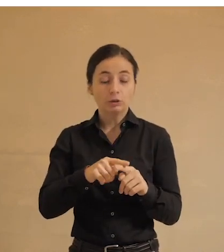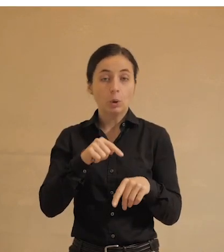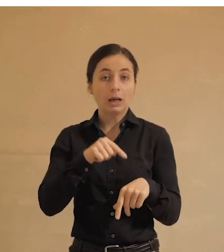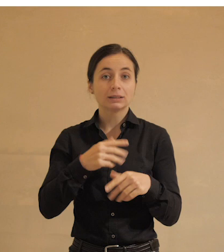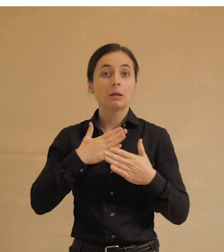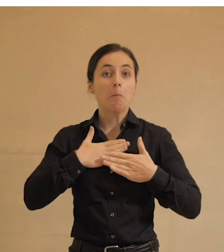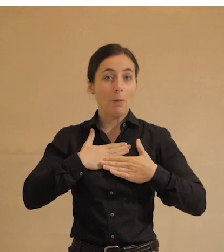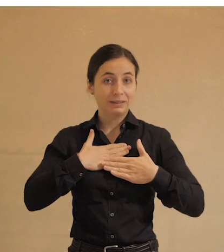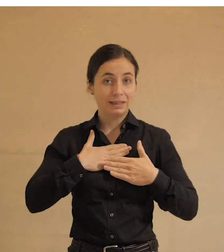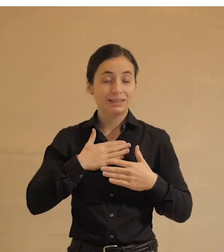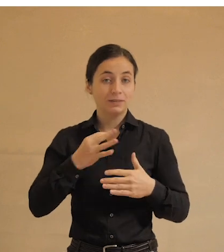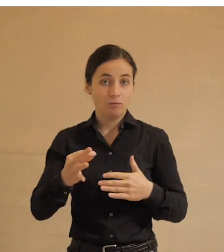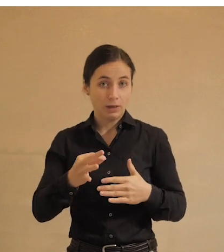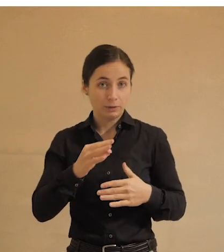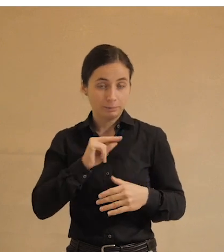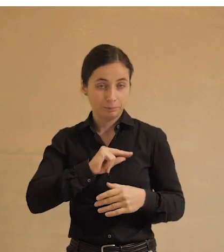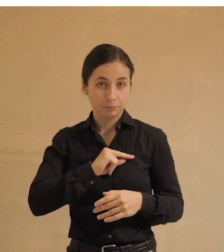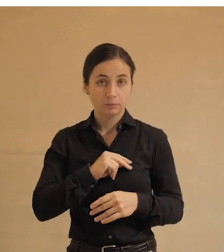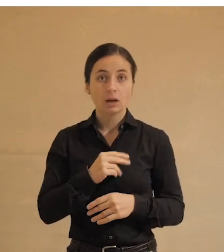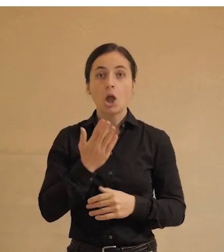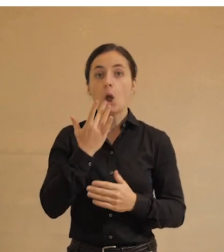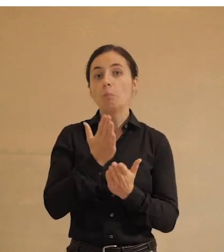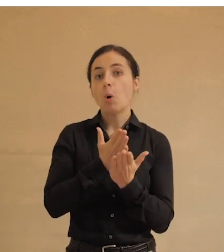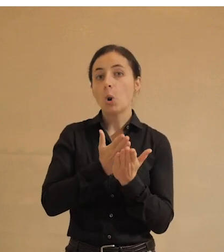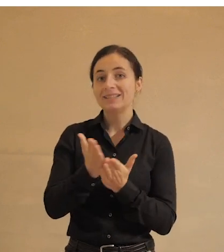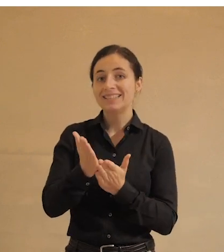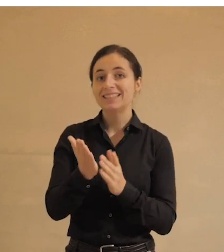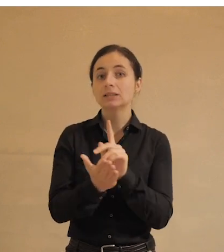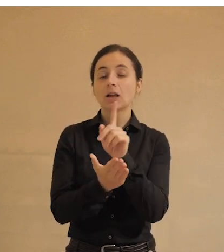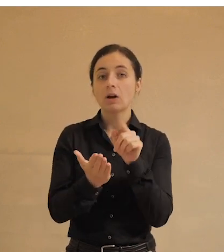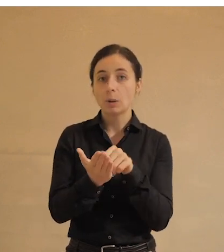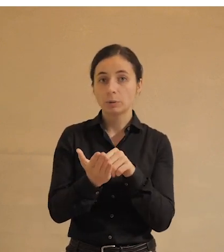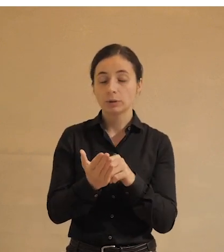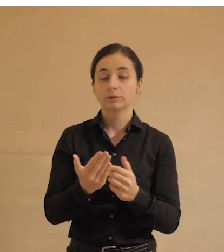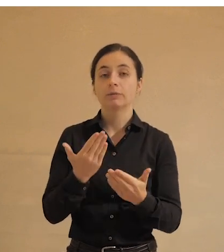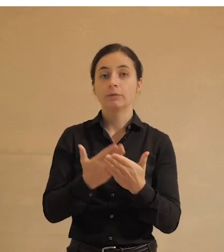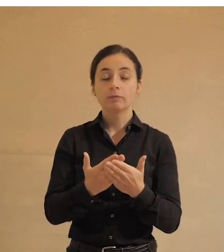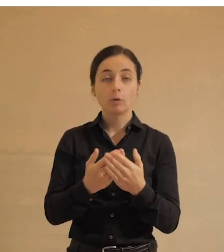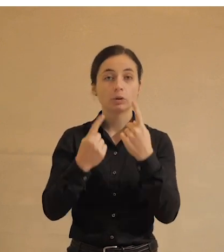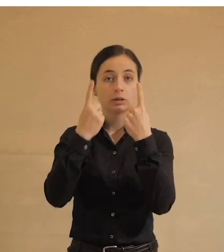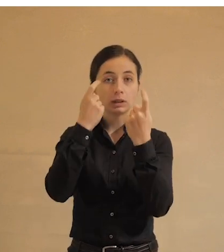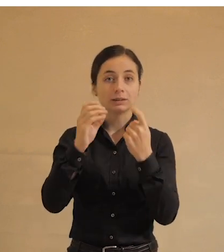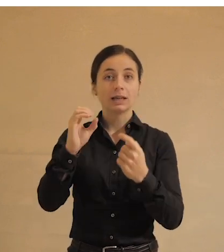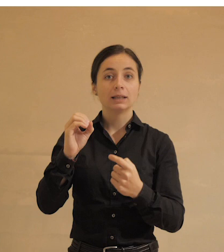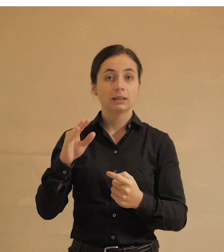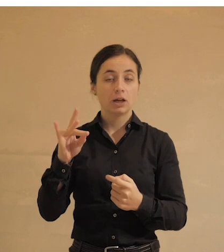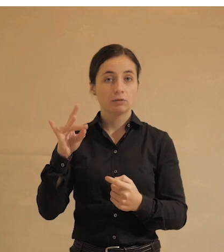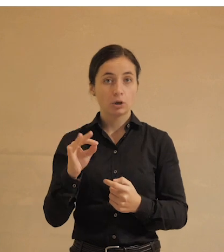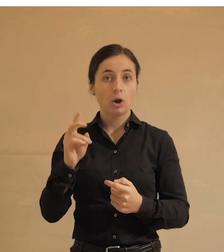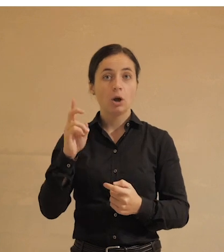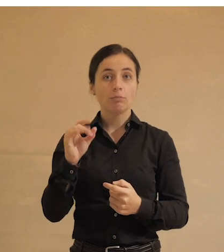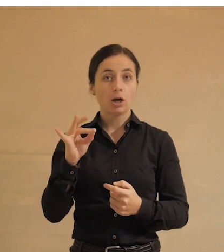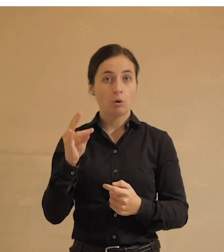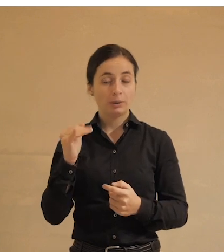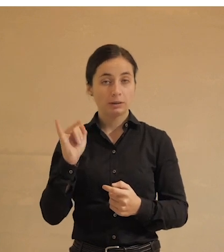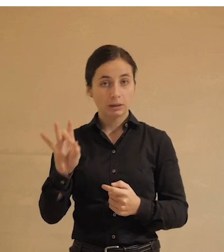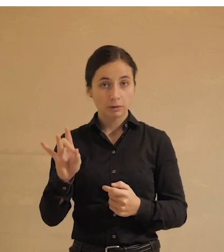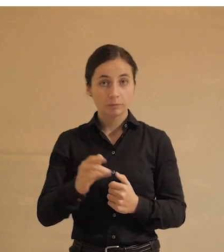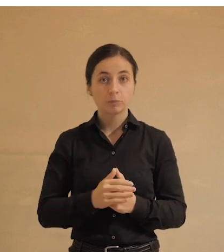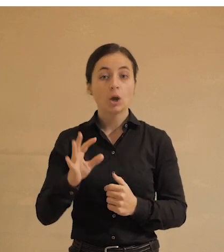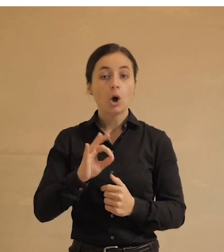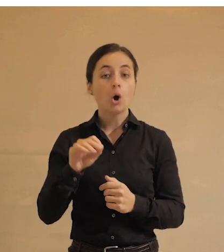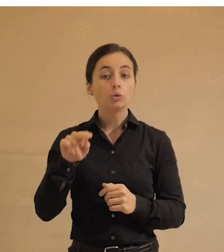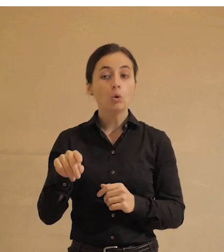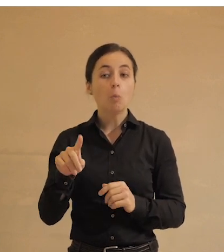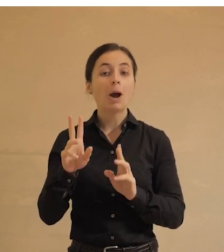непосредственной сферы, а именно к политическим вопросам. Вот данные евробарометра о